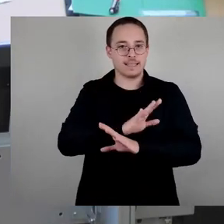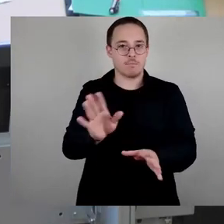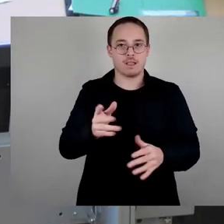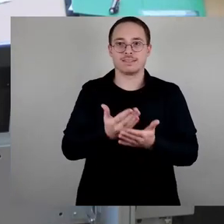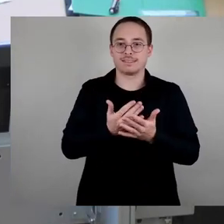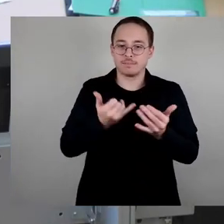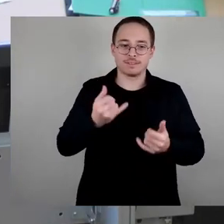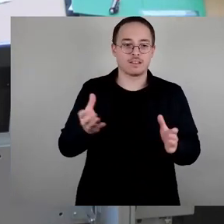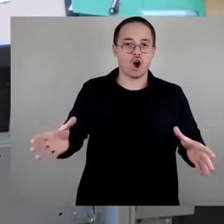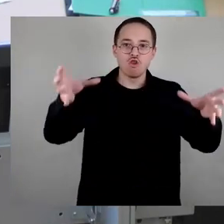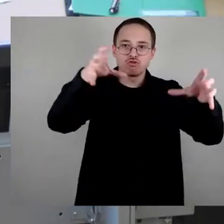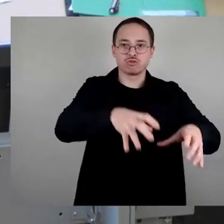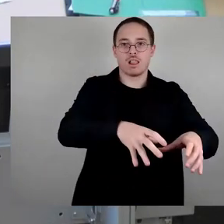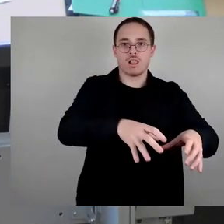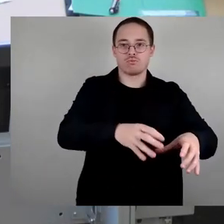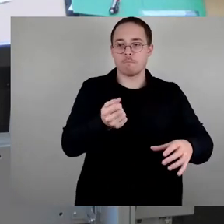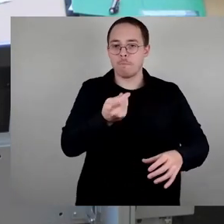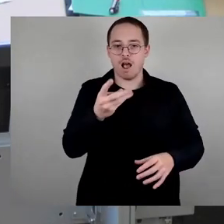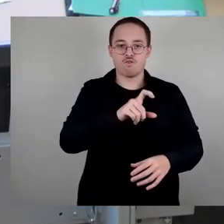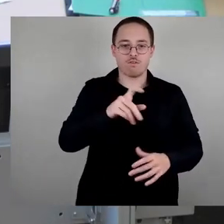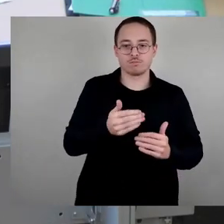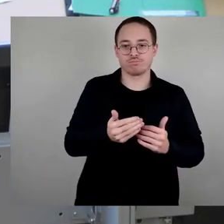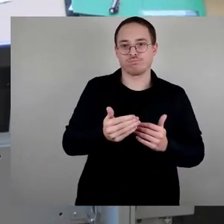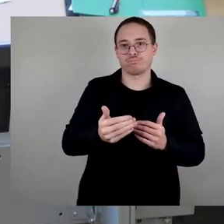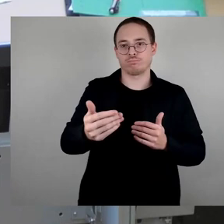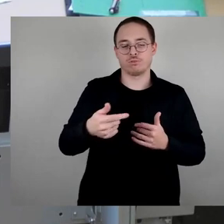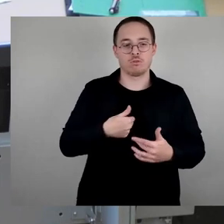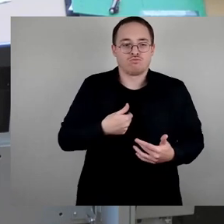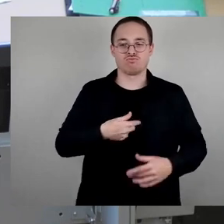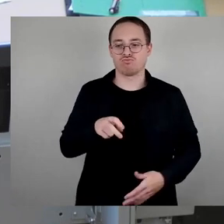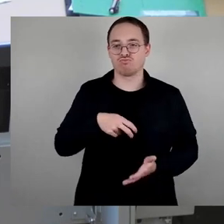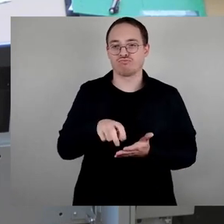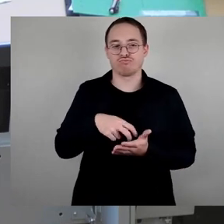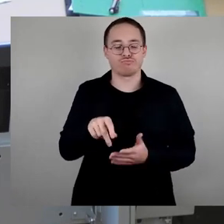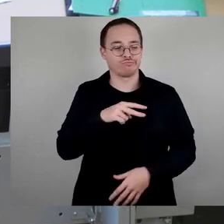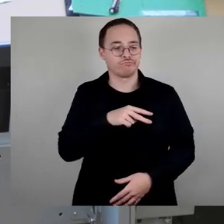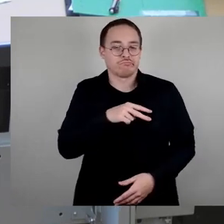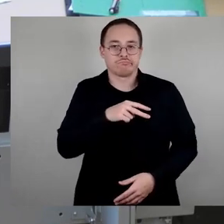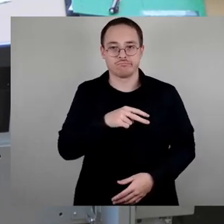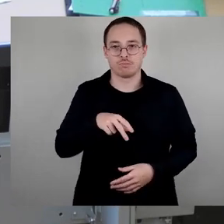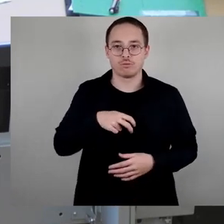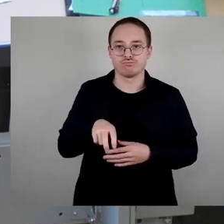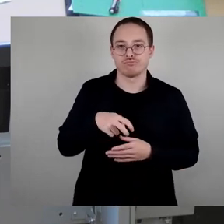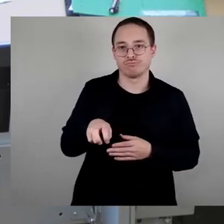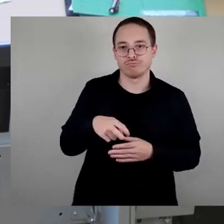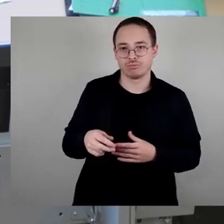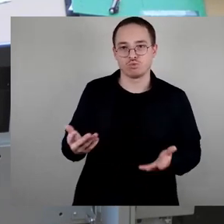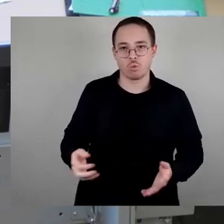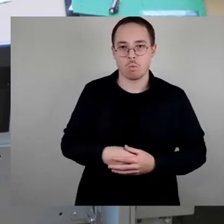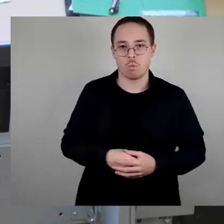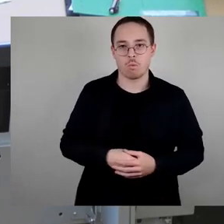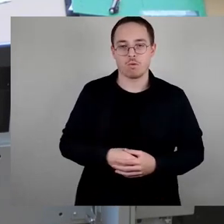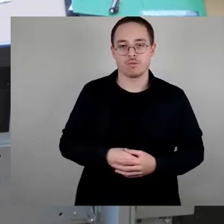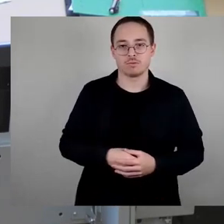vorüber. Und das ist wichtig, weil damit bietet es einen wirklichen Anlass, sich wirklich aktiv mit der Geschichte, mit dem Gedenken, mit dem Erinnern